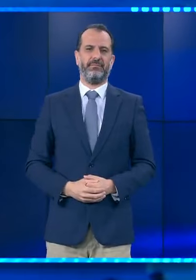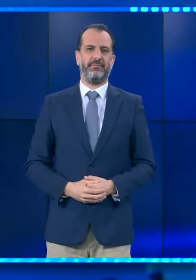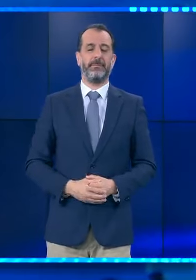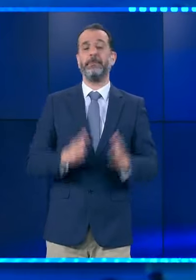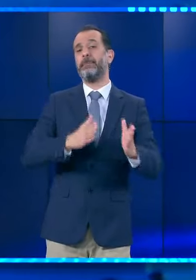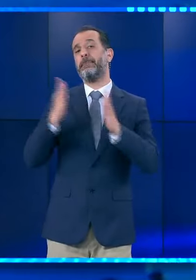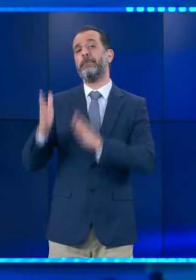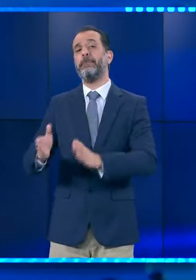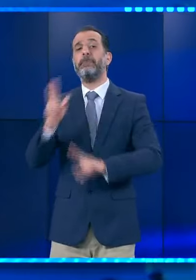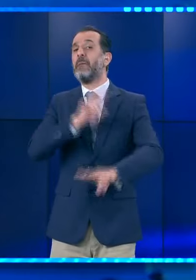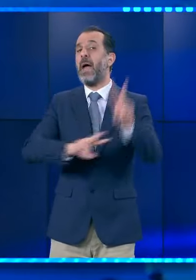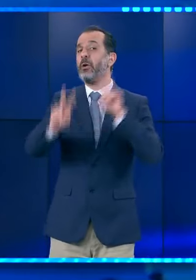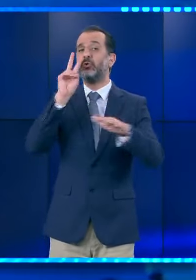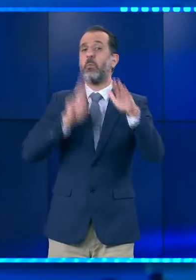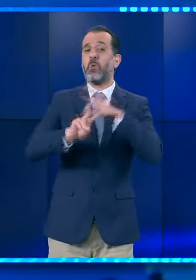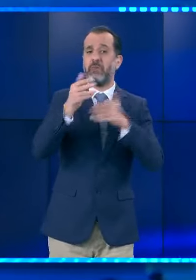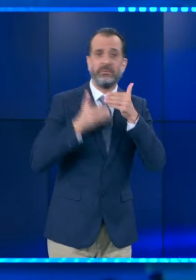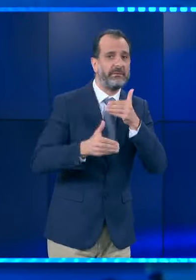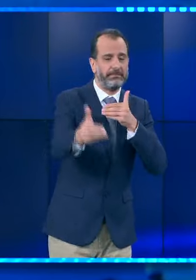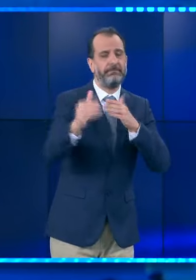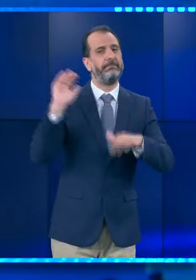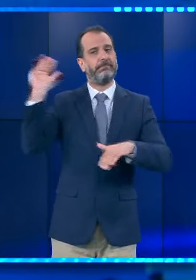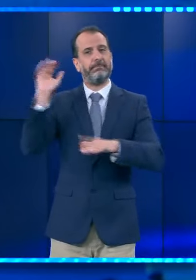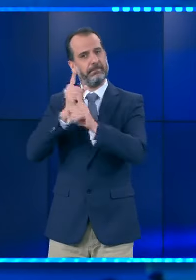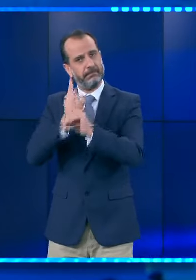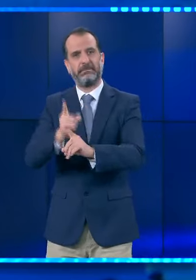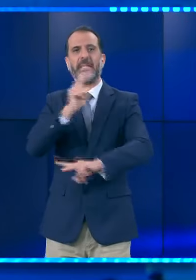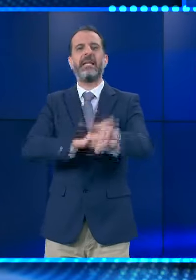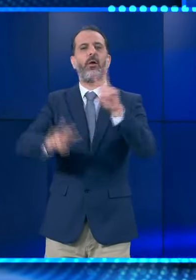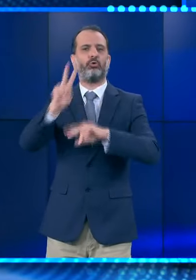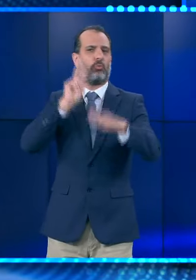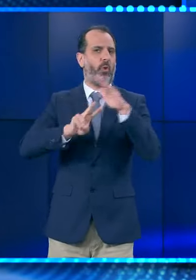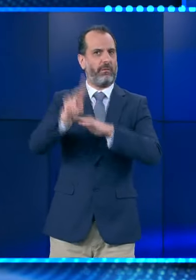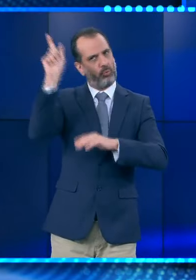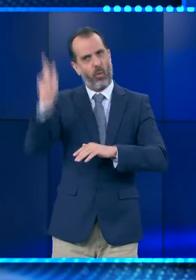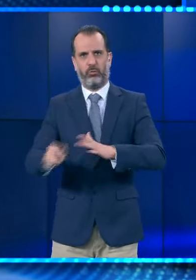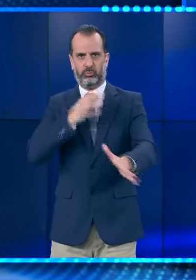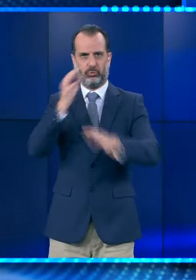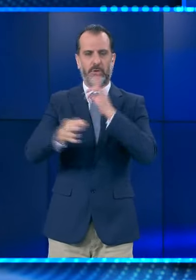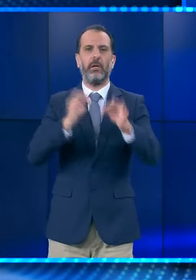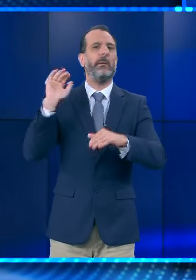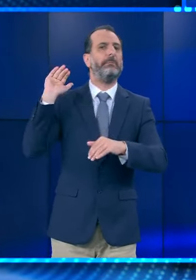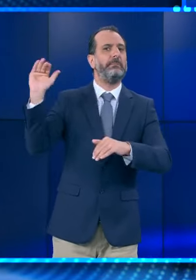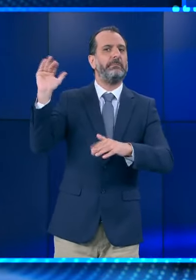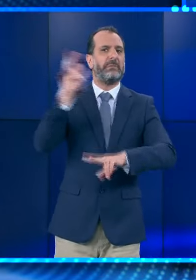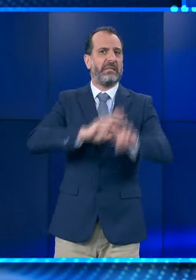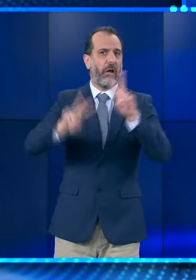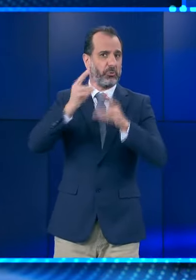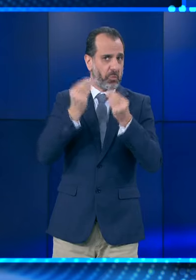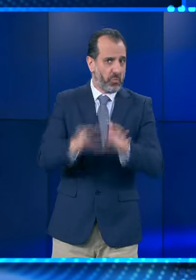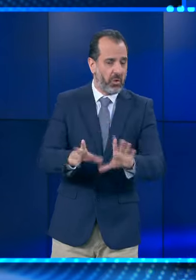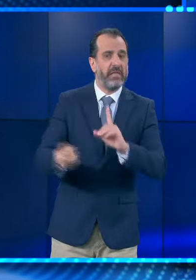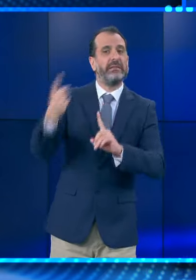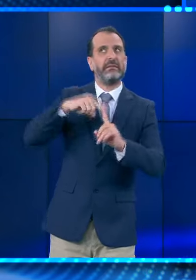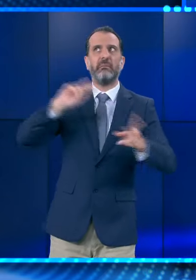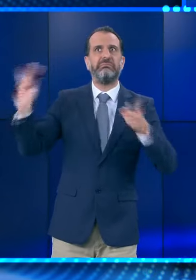Πάμε τώρα να δούμε πώς θα είναι ο καιρός το Σαββατοκύριακο, σύνδεση με τον μετερολόγο μας, Θοδωρή Κολυδά. Κακοκαιρία τέλος, Θοδωρή. Και πες μας και τι θα